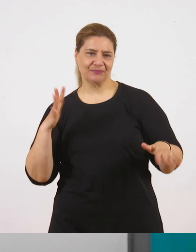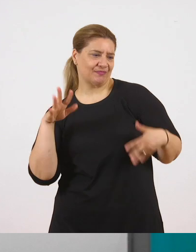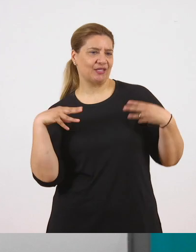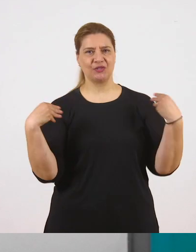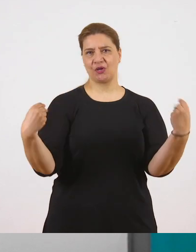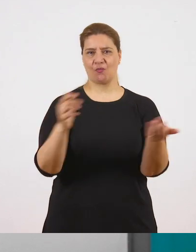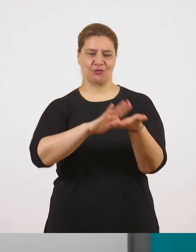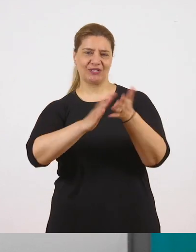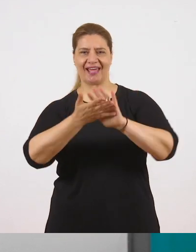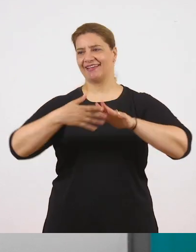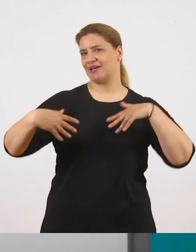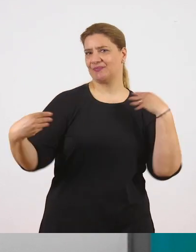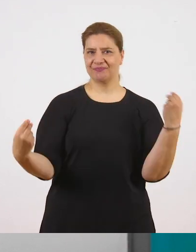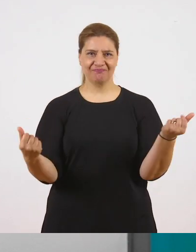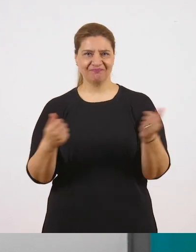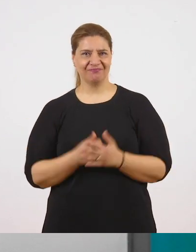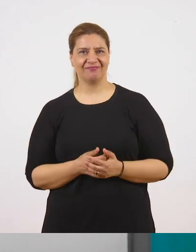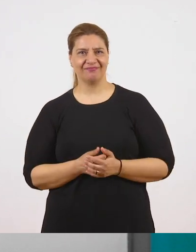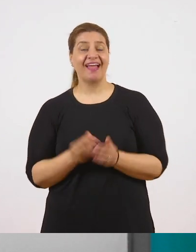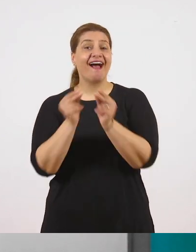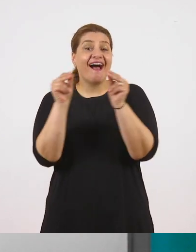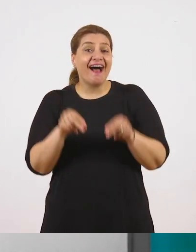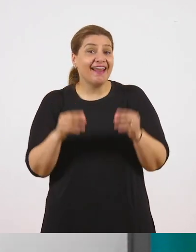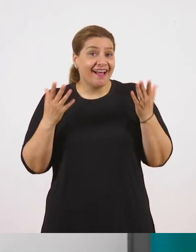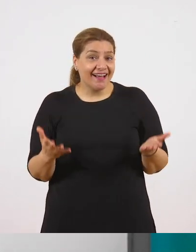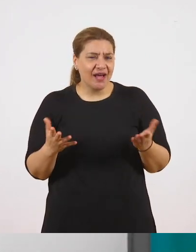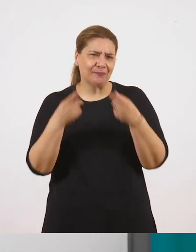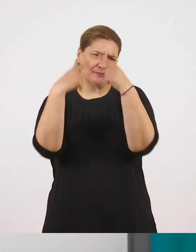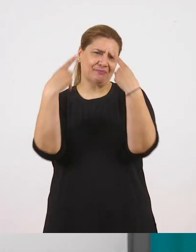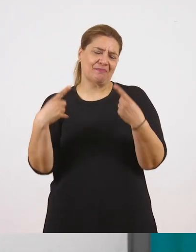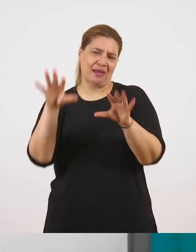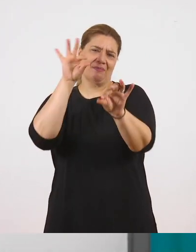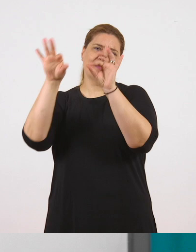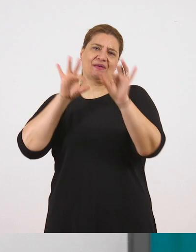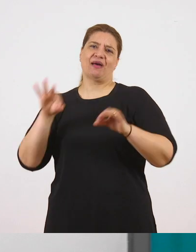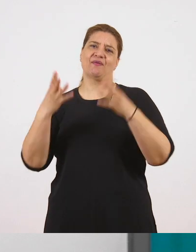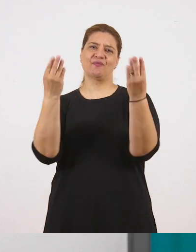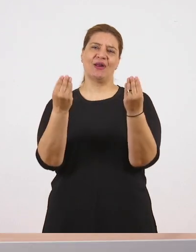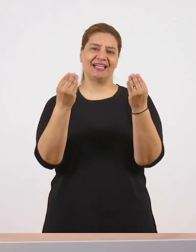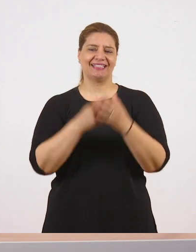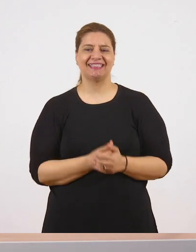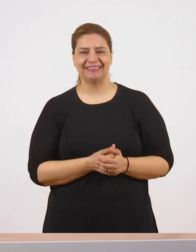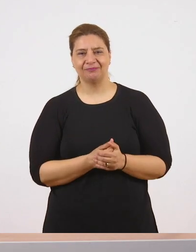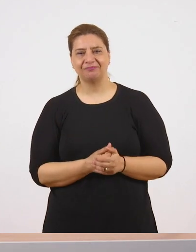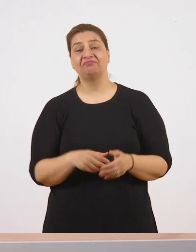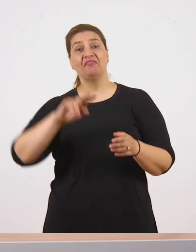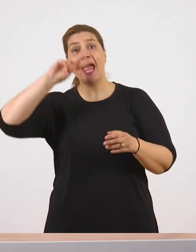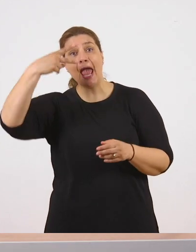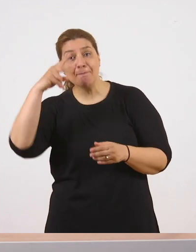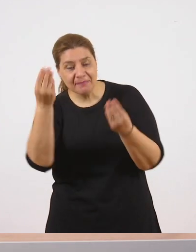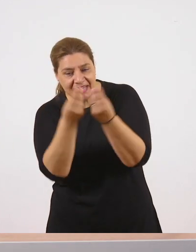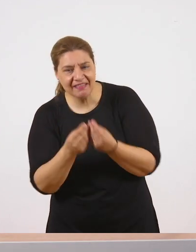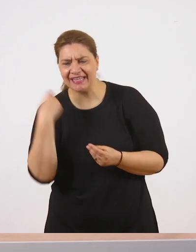κινήσεις των χεριών της. Άρα λοιπόν έχουμε πάρα πολλές επιλογές να διαλέξουμε. Χρησιμοποιούμε επίθετα